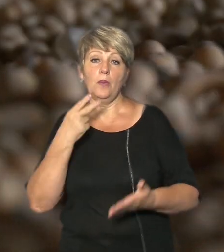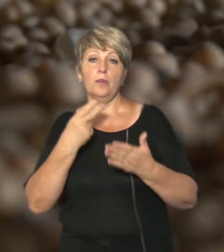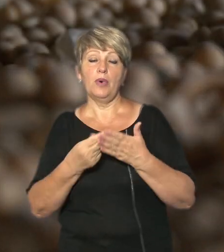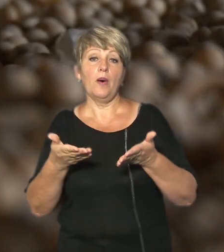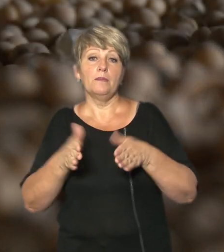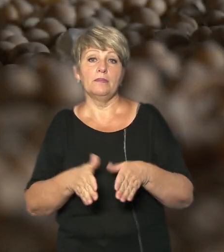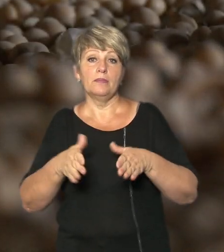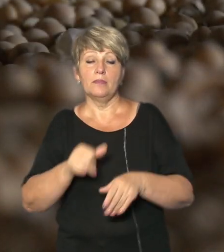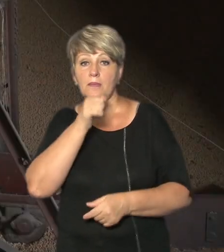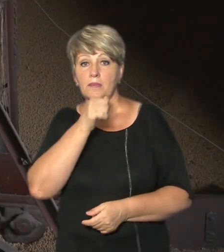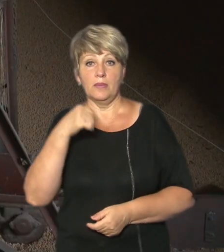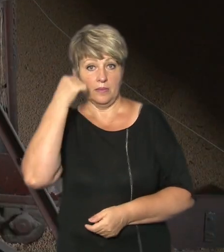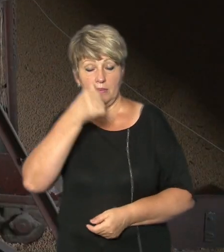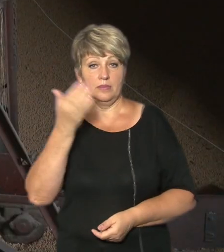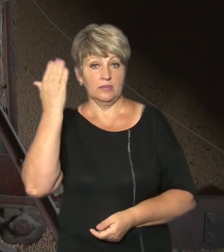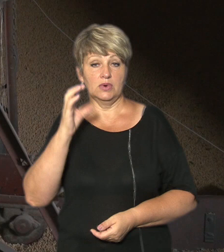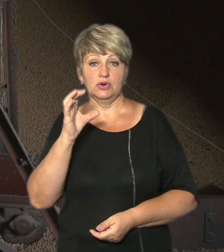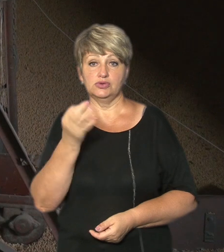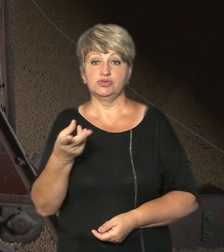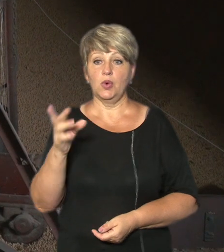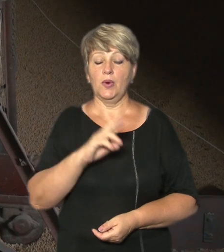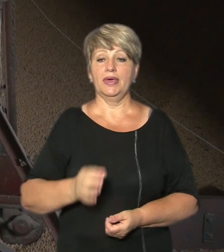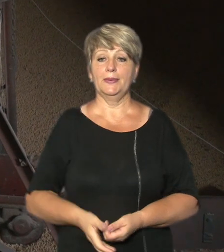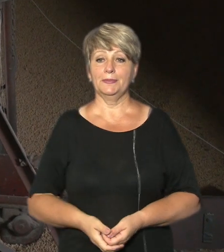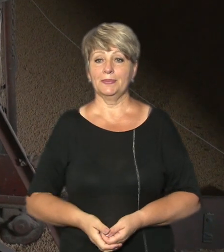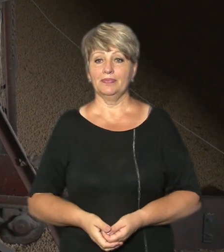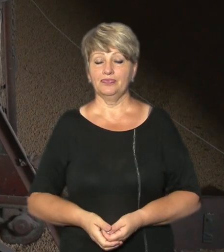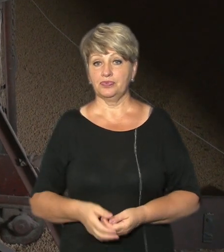минулорічного врожаю сої Класна, сукенька все